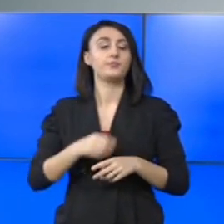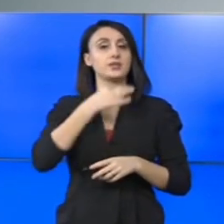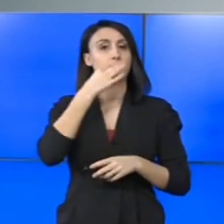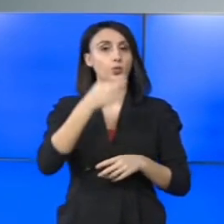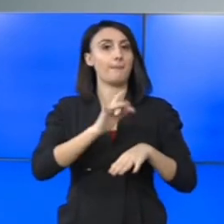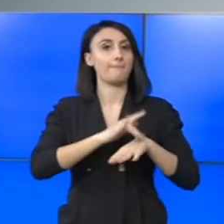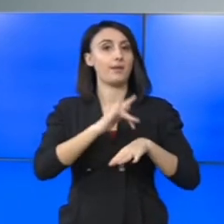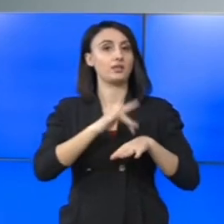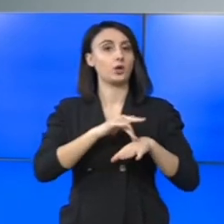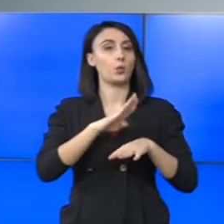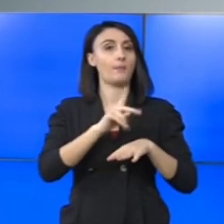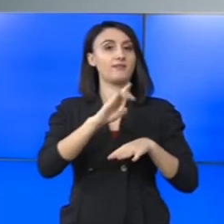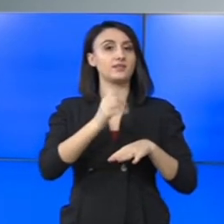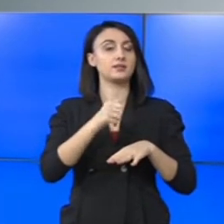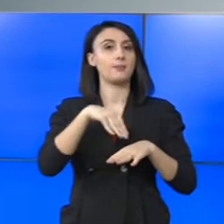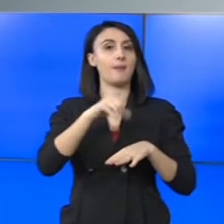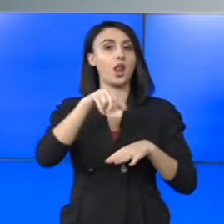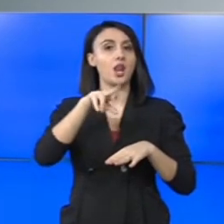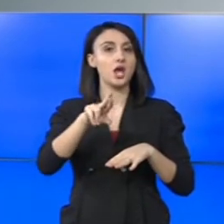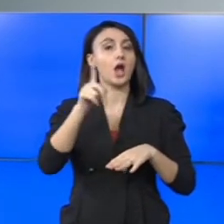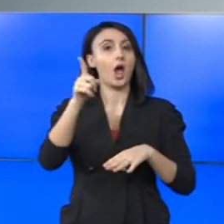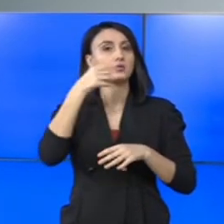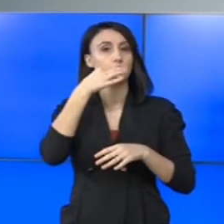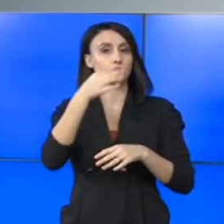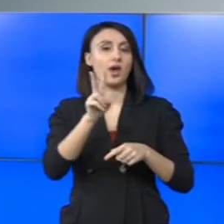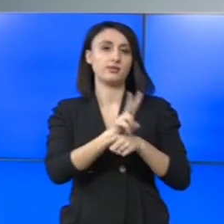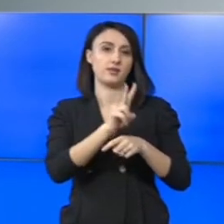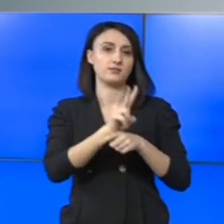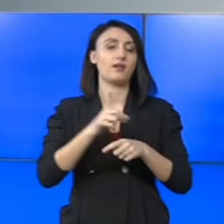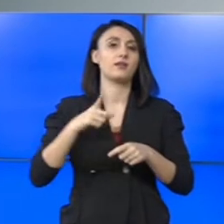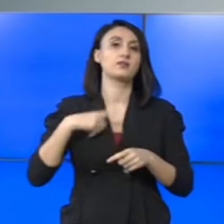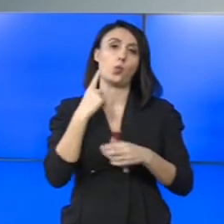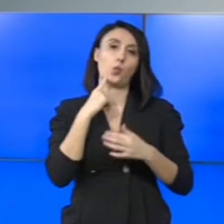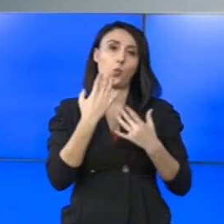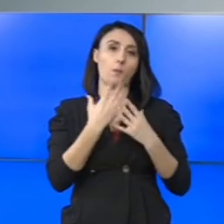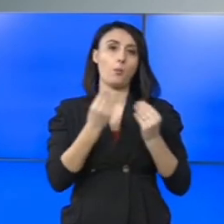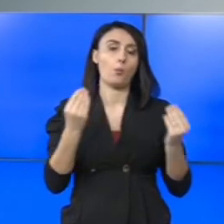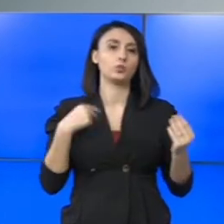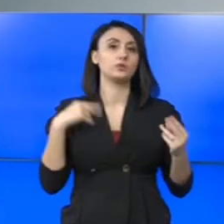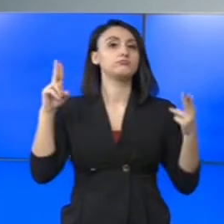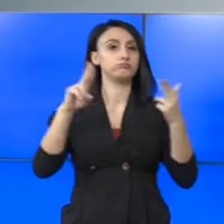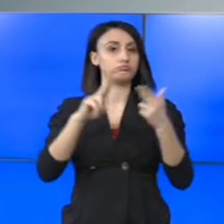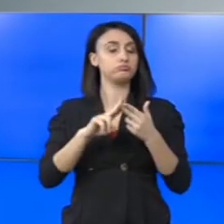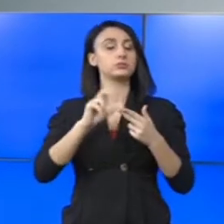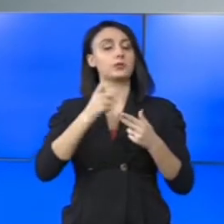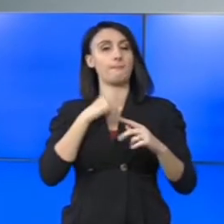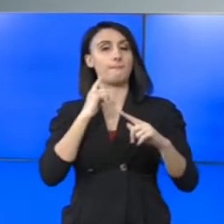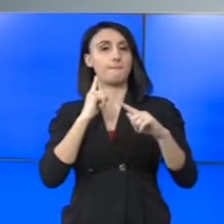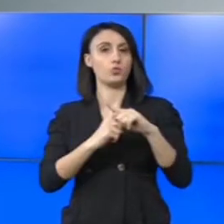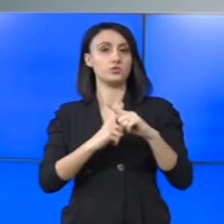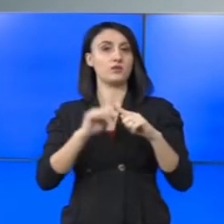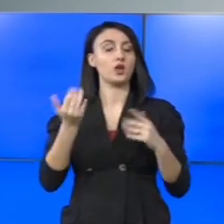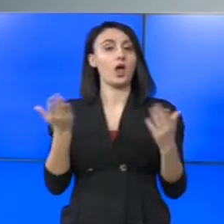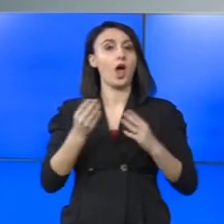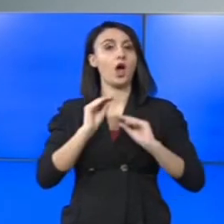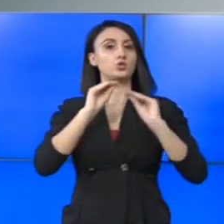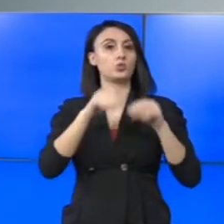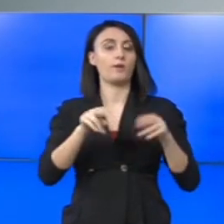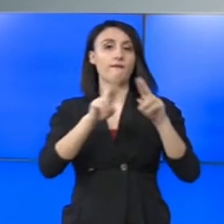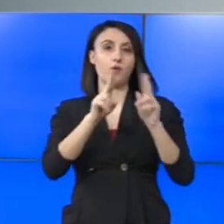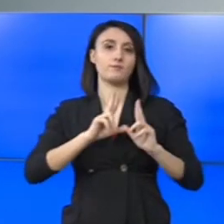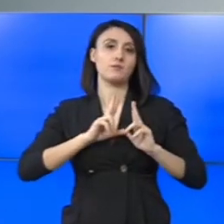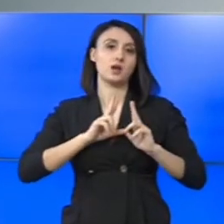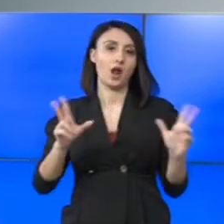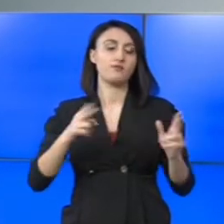spune medicul Beatrice Maler. Aceasta avertizează că există un număr mare de contacti care se pozitivează și care ajung cu forme